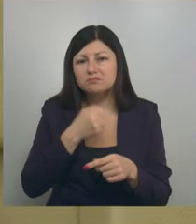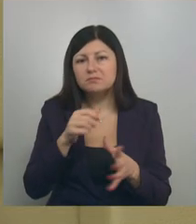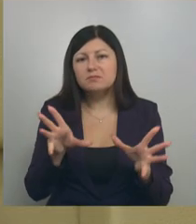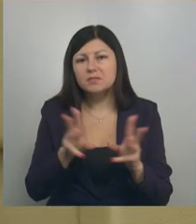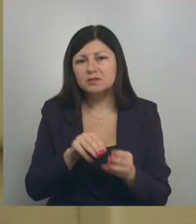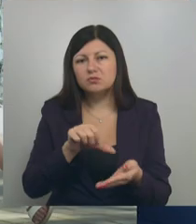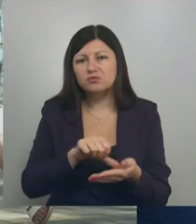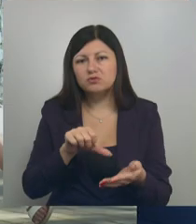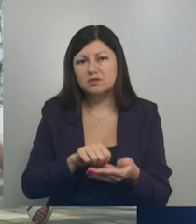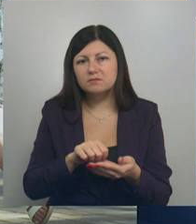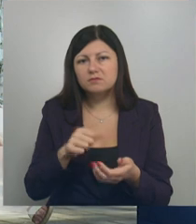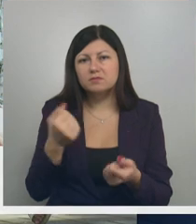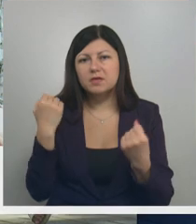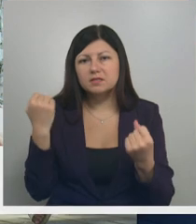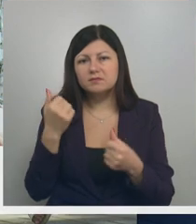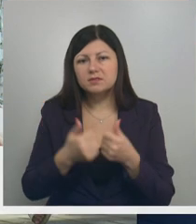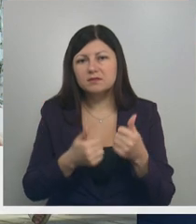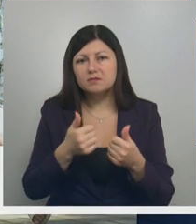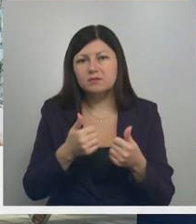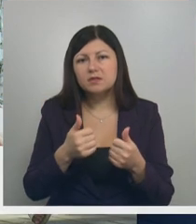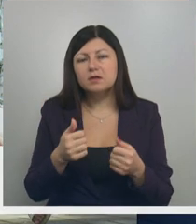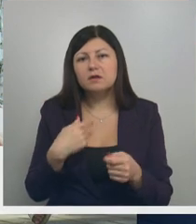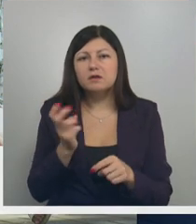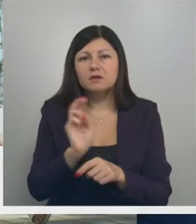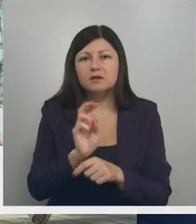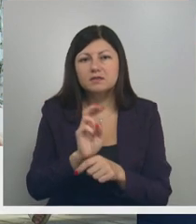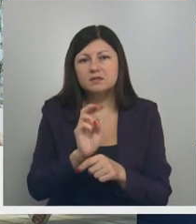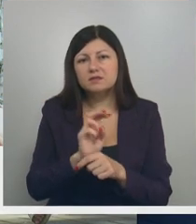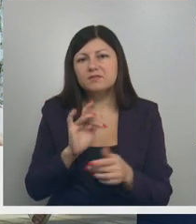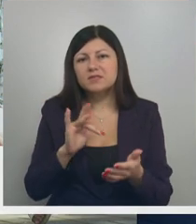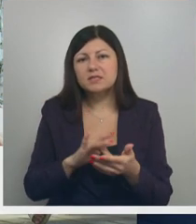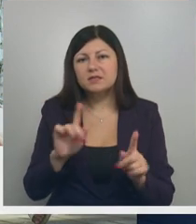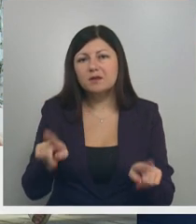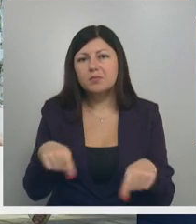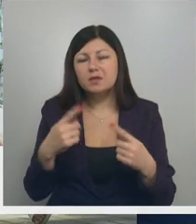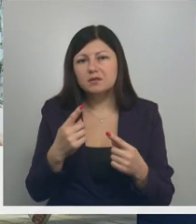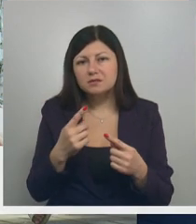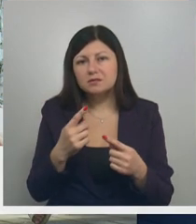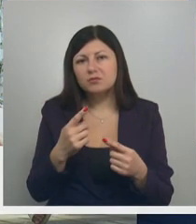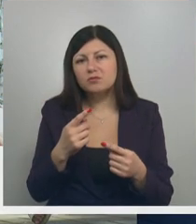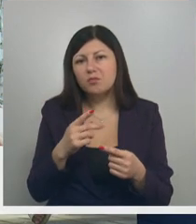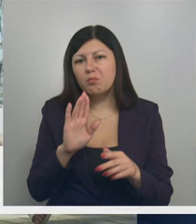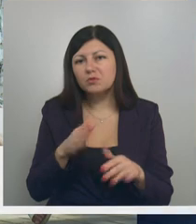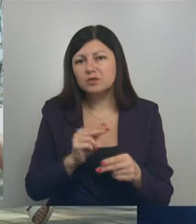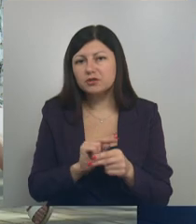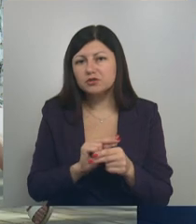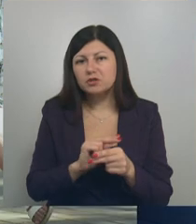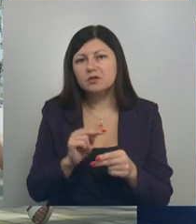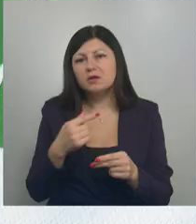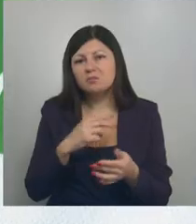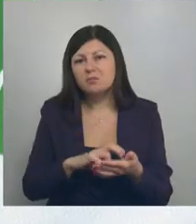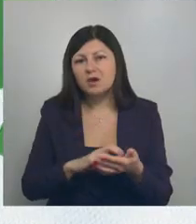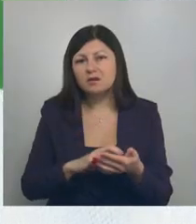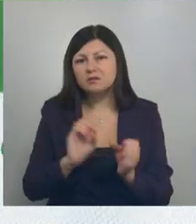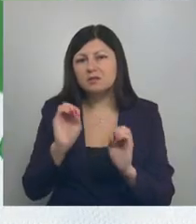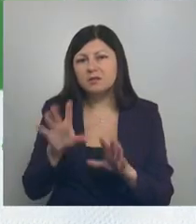спортивных состязаниях. После лечения ходили в центр реабилитации, он нам заменил детский садик, потому что я ее боялась